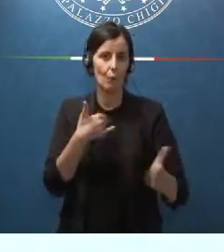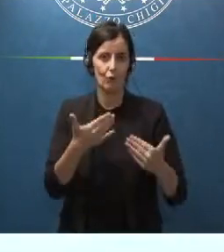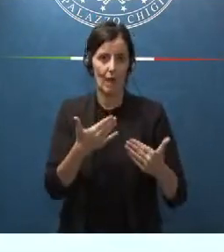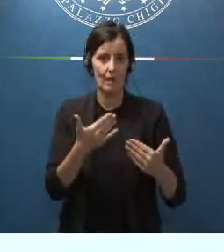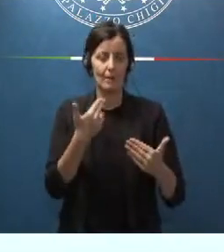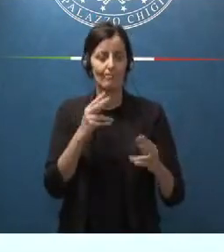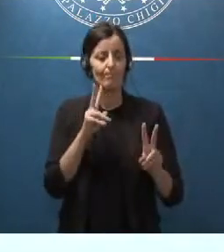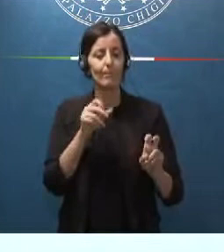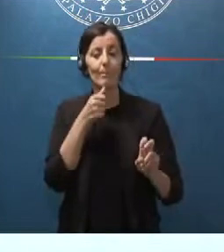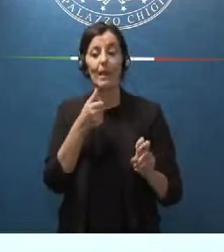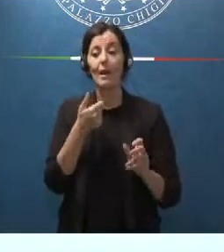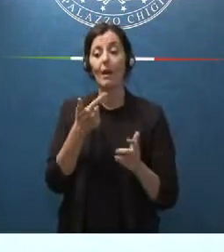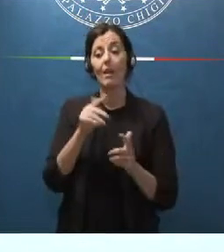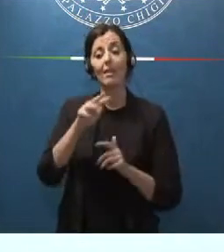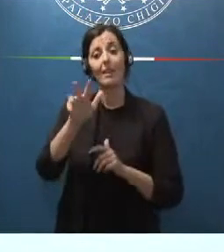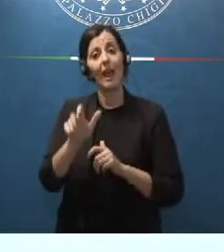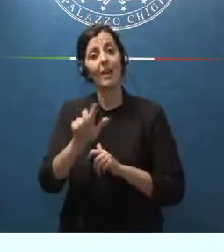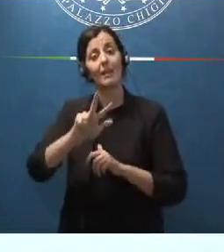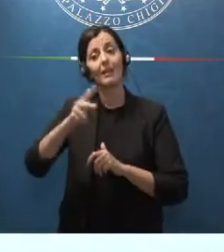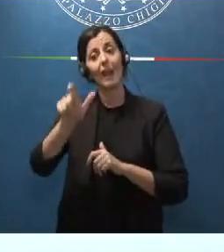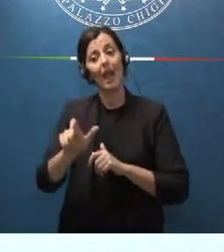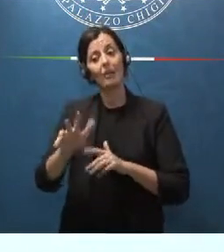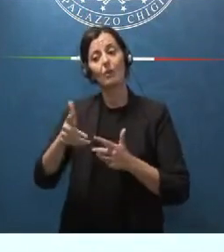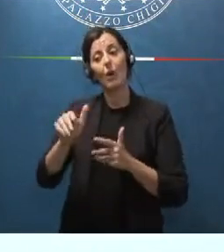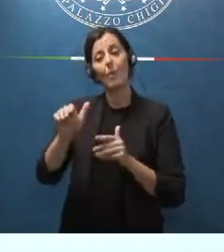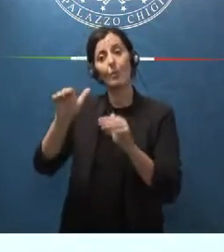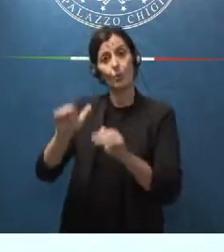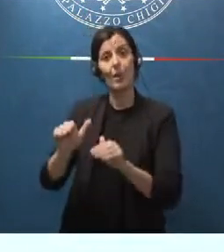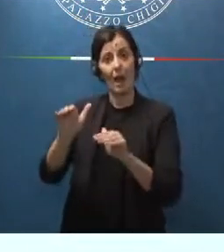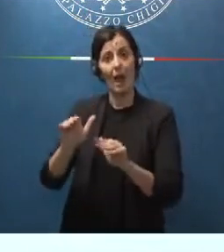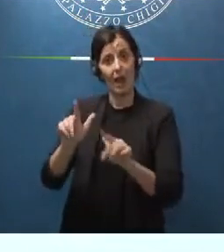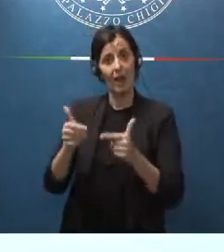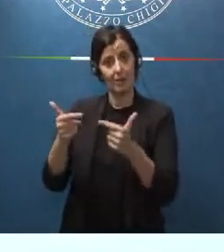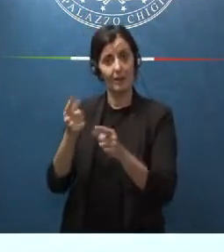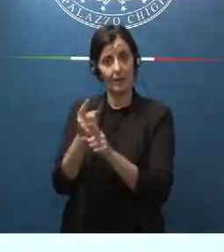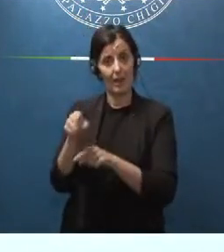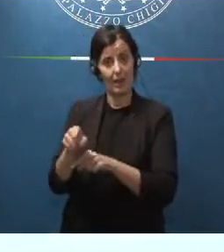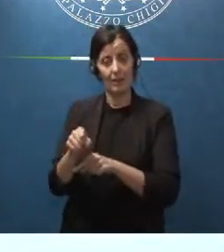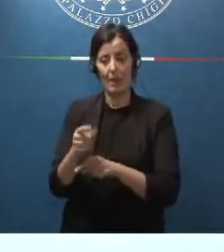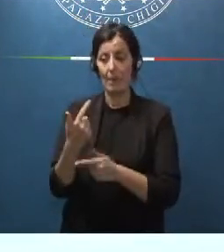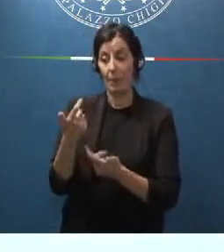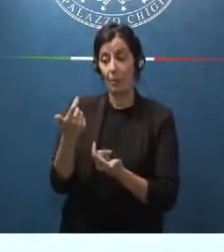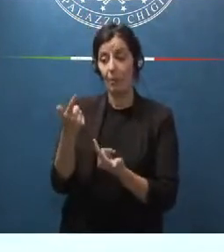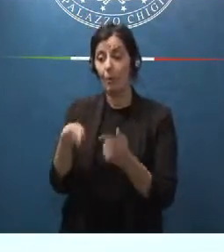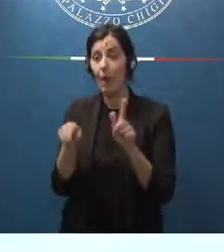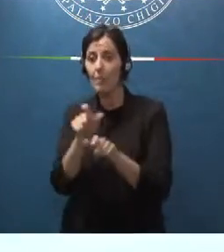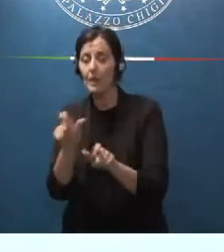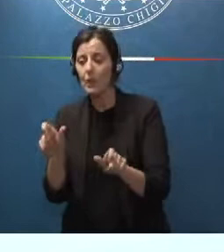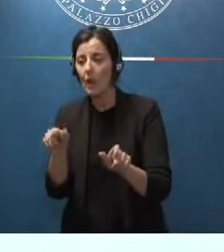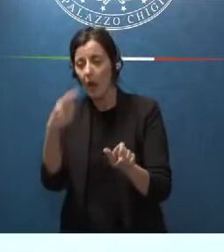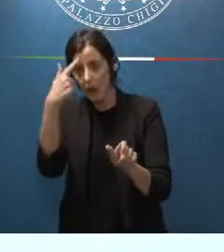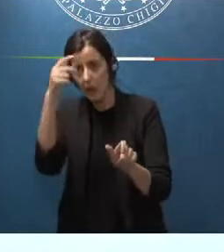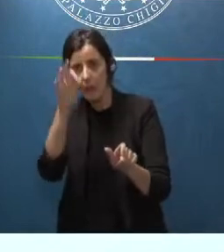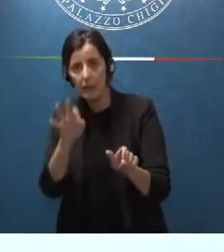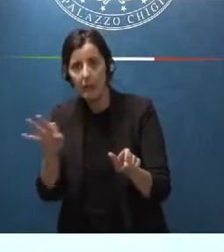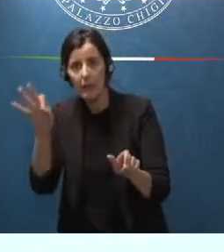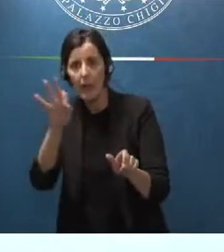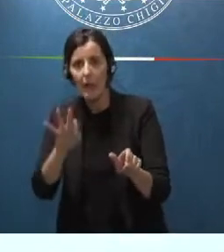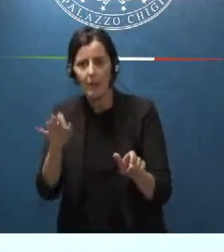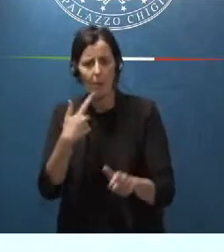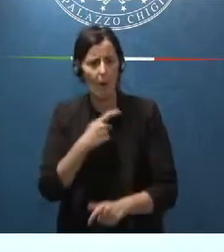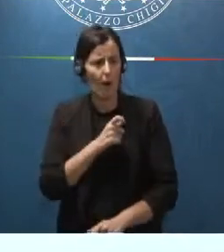tutelare il terzo, cioè per tutelare quelle terze persone che a loro insaputa vengono citate nelle